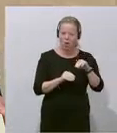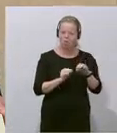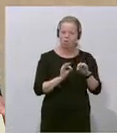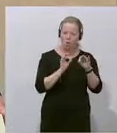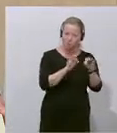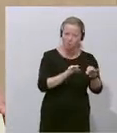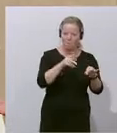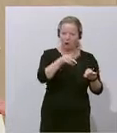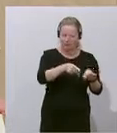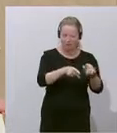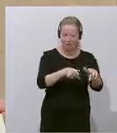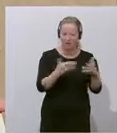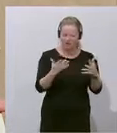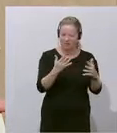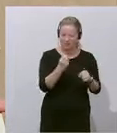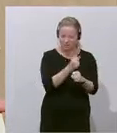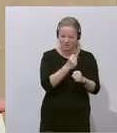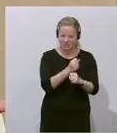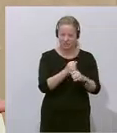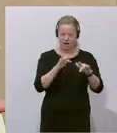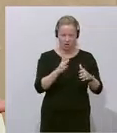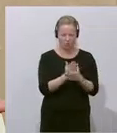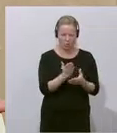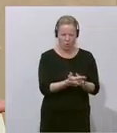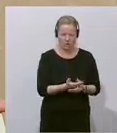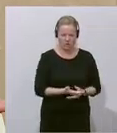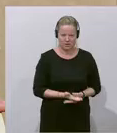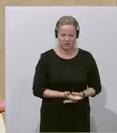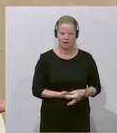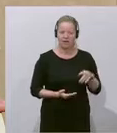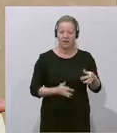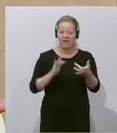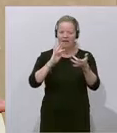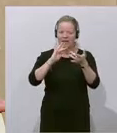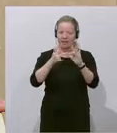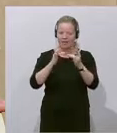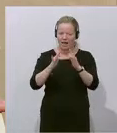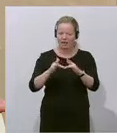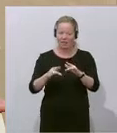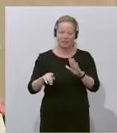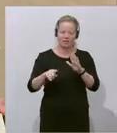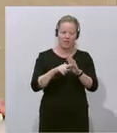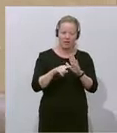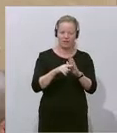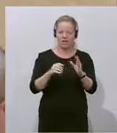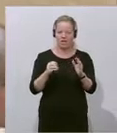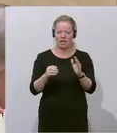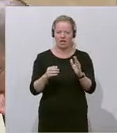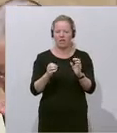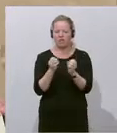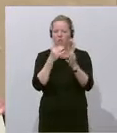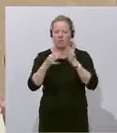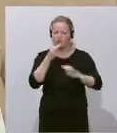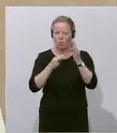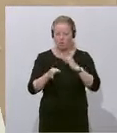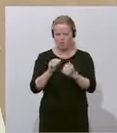breit dokumentiert, Troll-Auftritte und Internet-Desinformation in Wahlkämpfen. Gut dokumentiert.